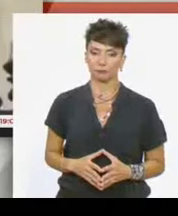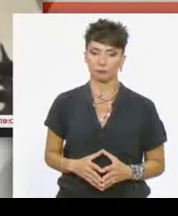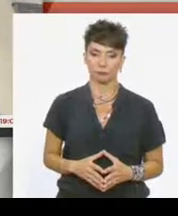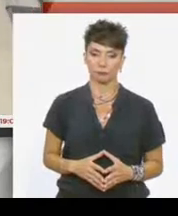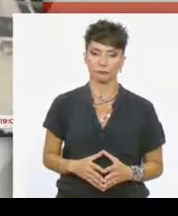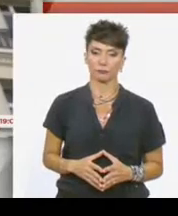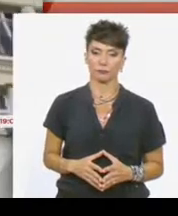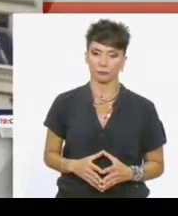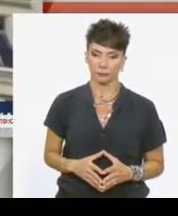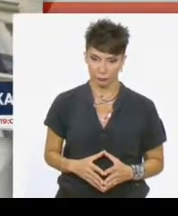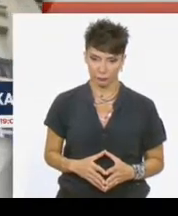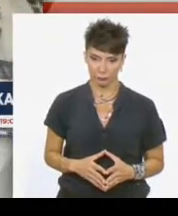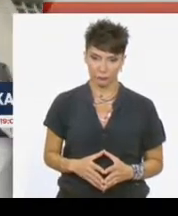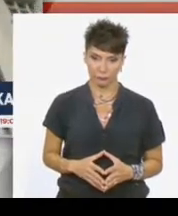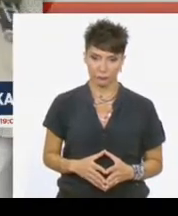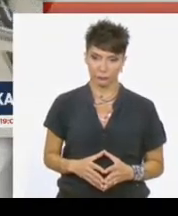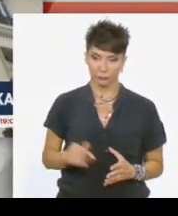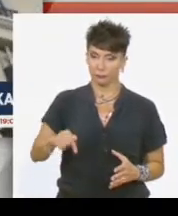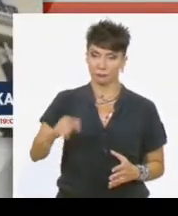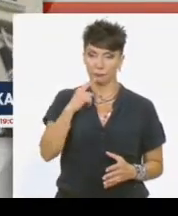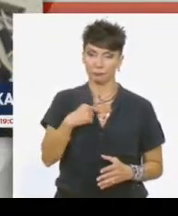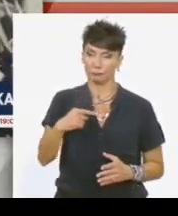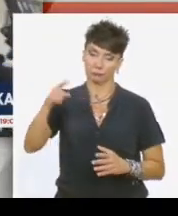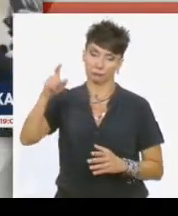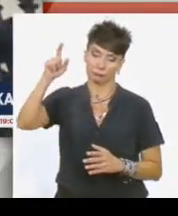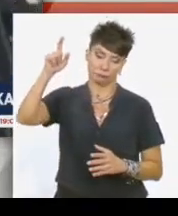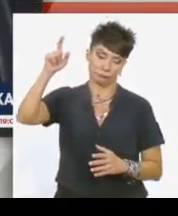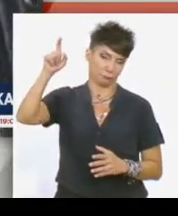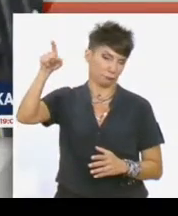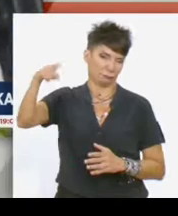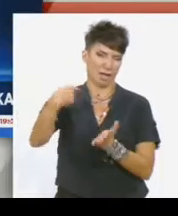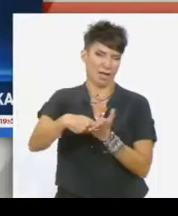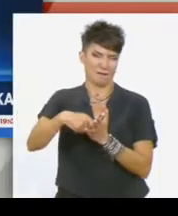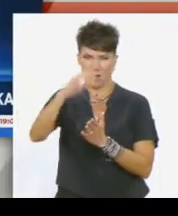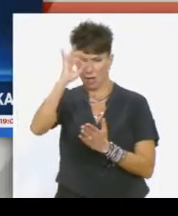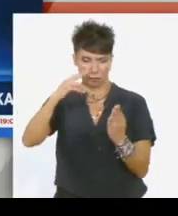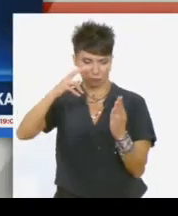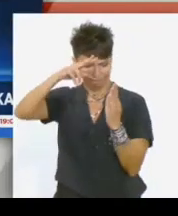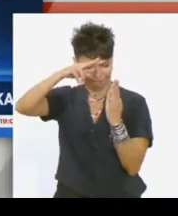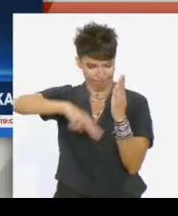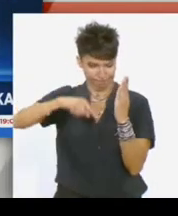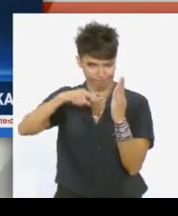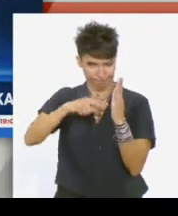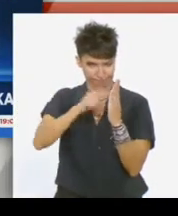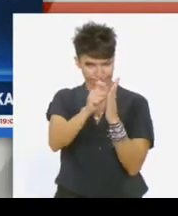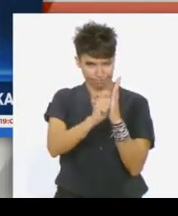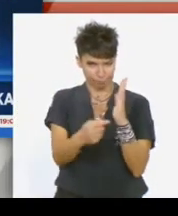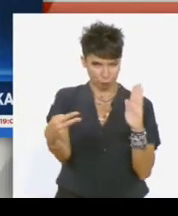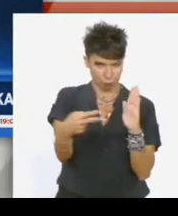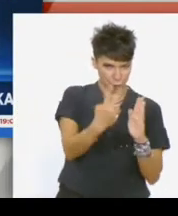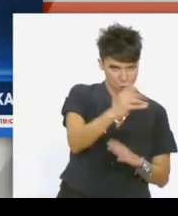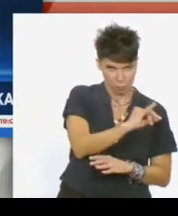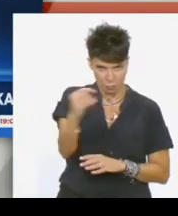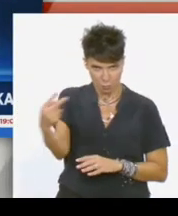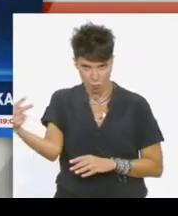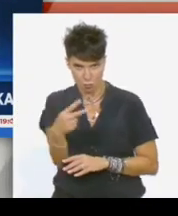Φωτιά το πόρισμα της αρχής για το ξέπλυμα μαύρου χρήματος που εγύρει ερωτήματα. Την περίοδο 2002-2020, ο